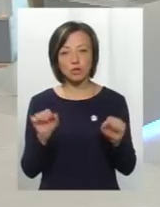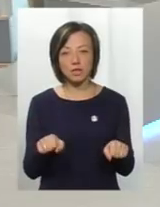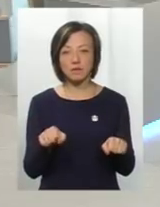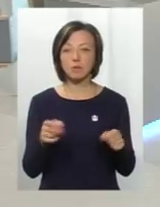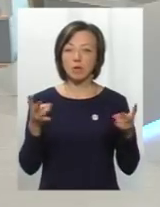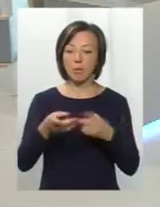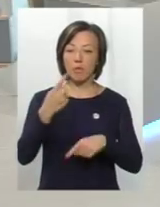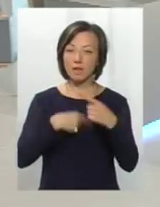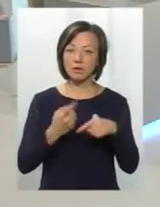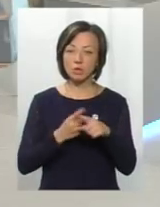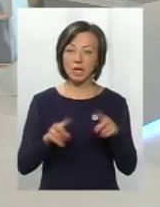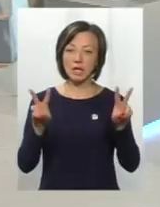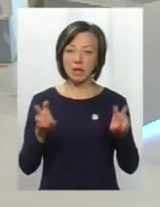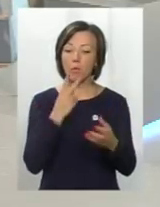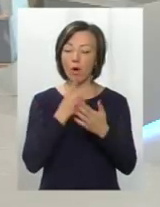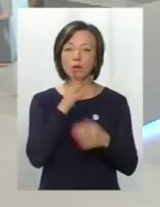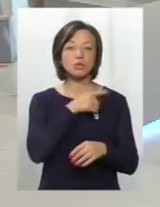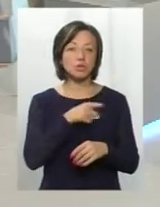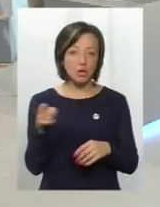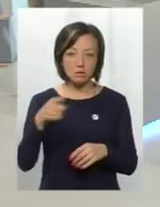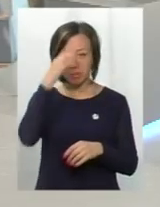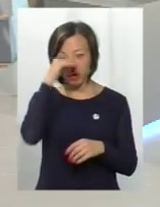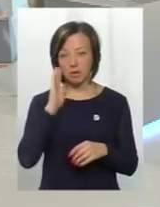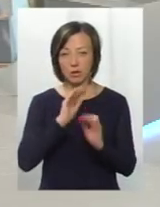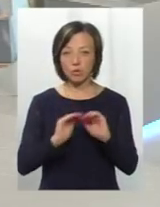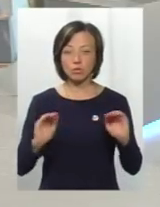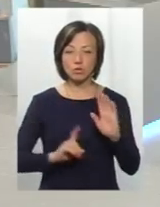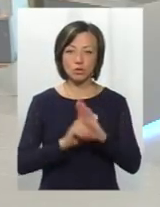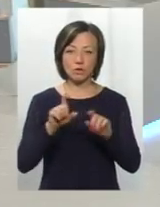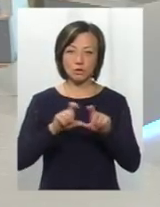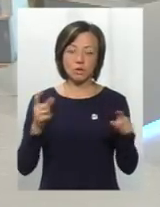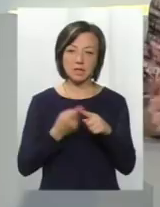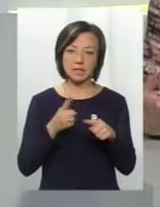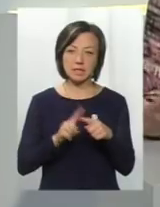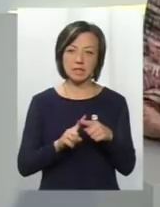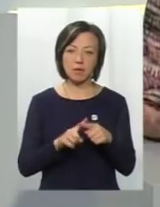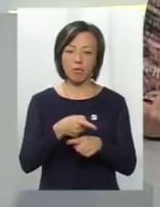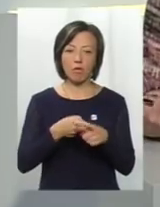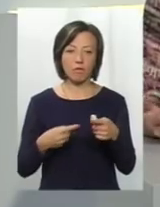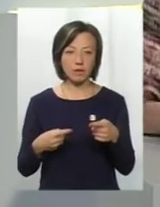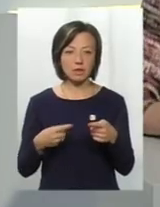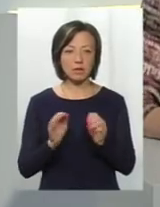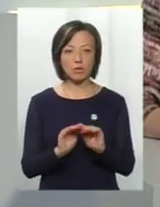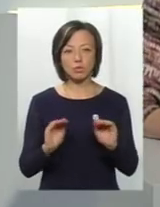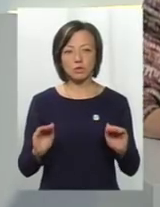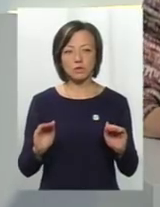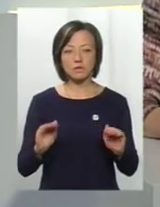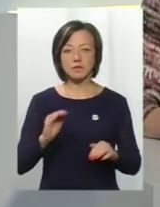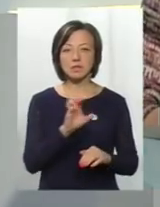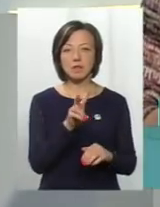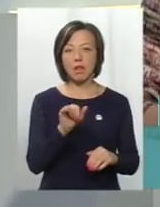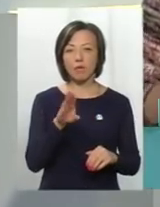і потреба повертатися до цієї теми, покаже час, тому що батьки учнів початкової школи, а це, зауважу, практична половина учнів Славутинки,